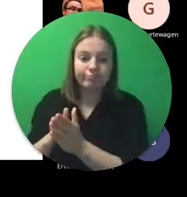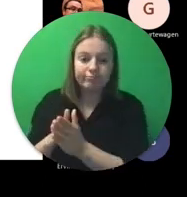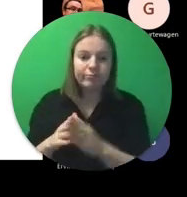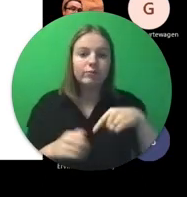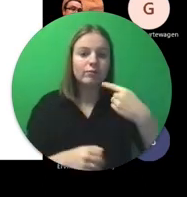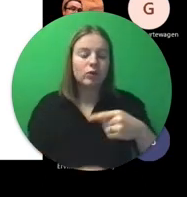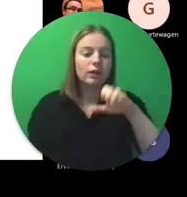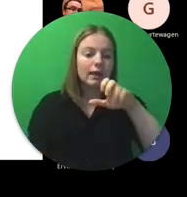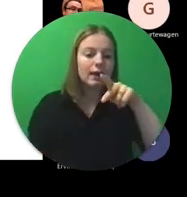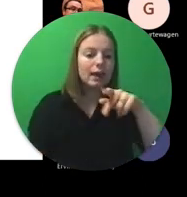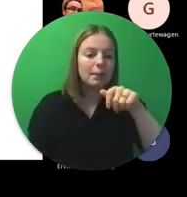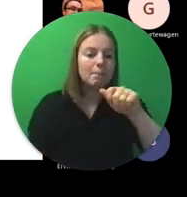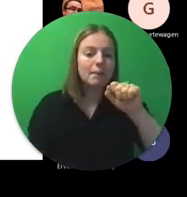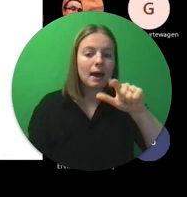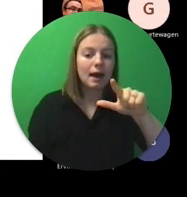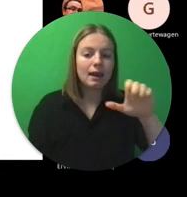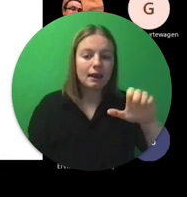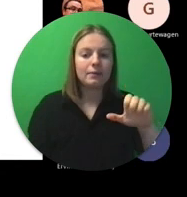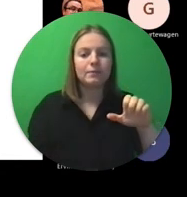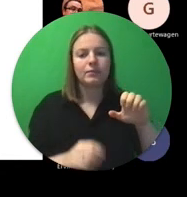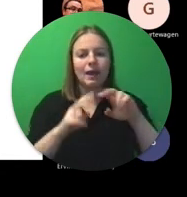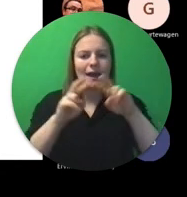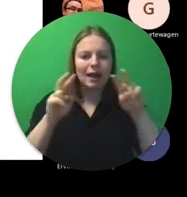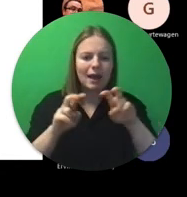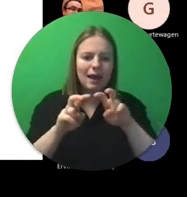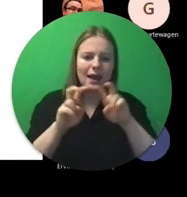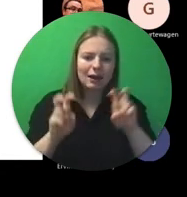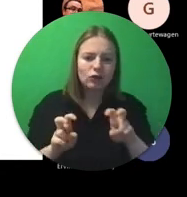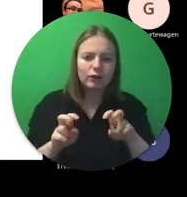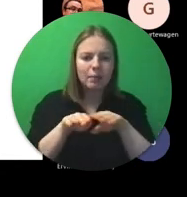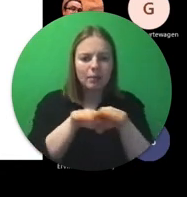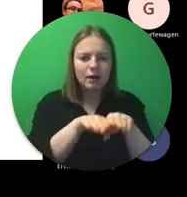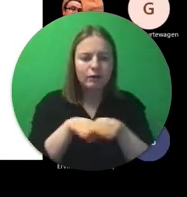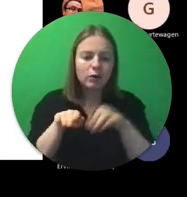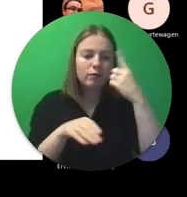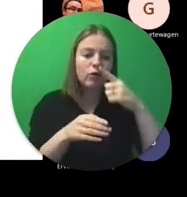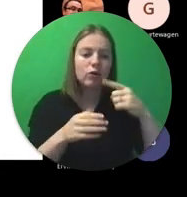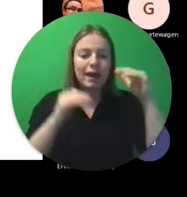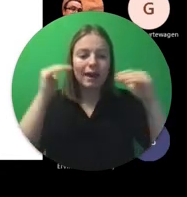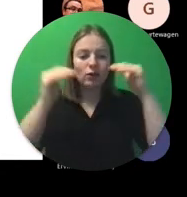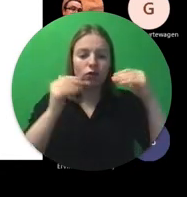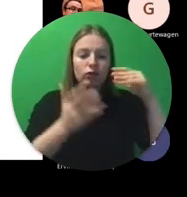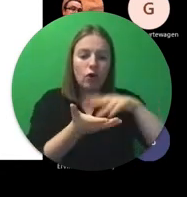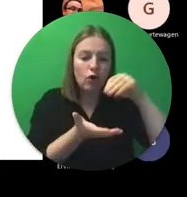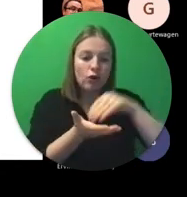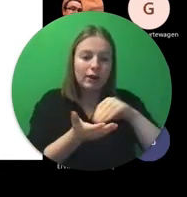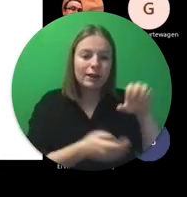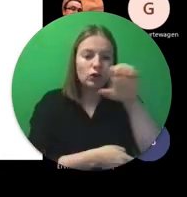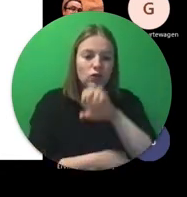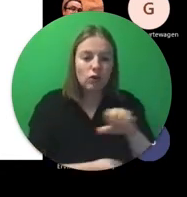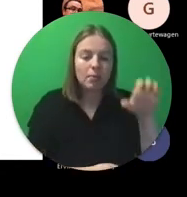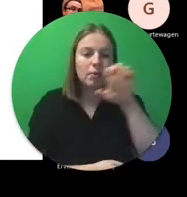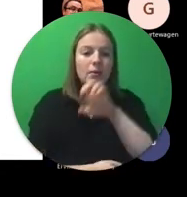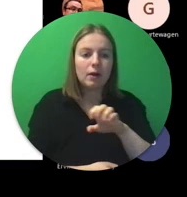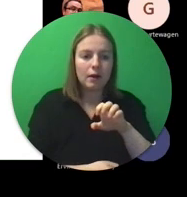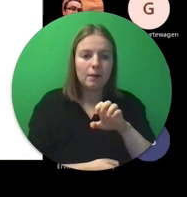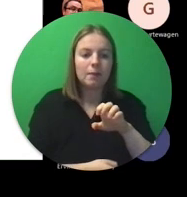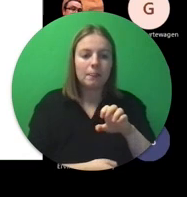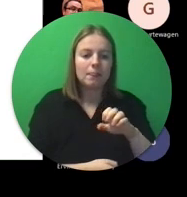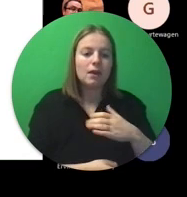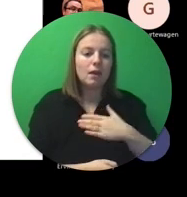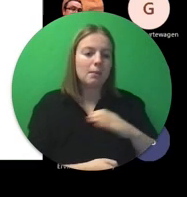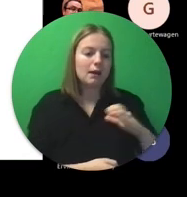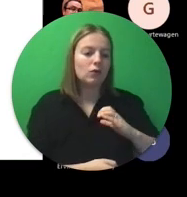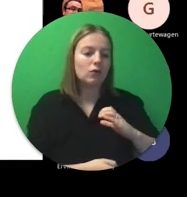EPALI-project, of het Electronic Platform for Adult Learning in Europe. Ik presenteer dit in naam van mijn